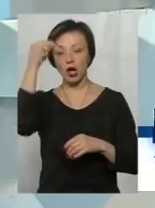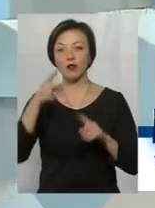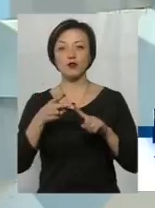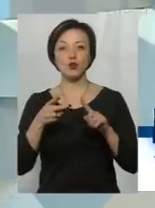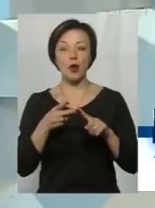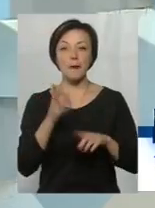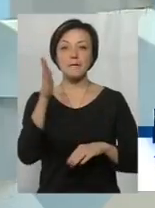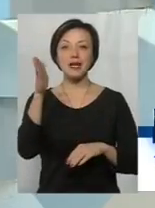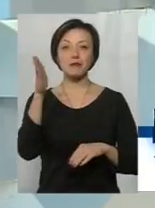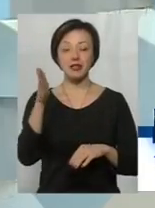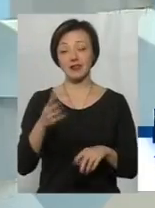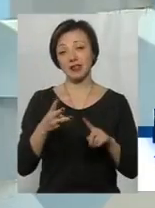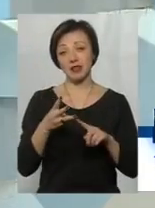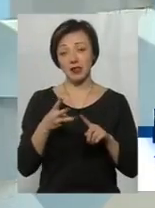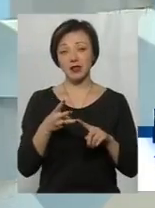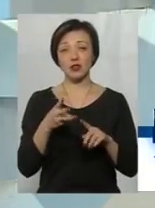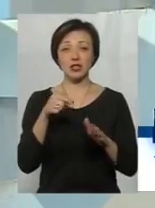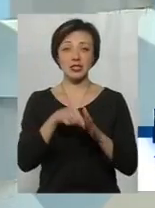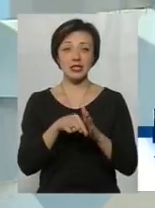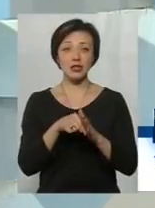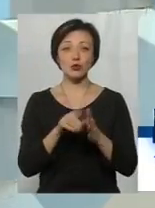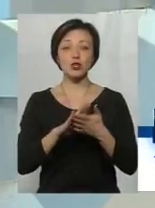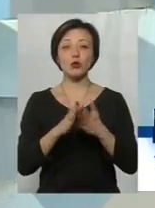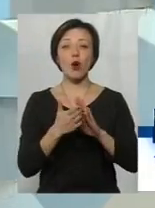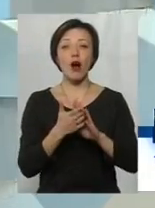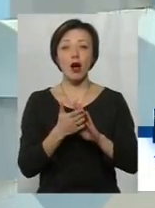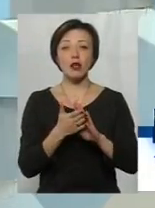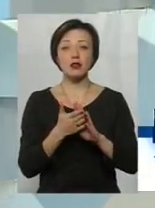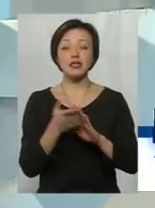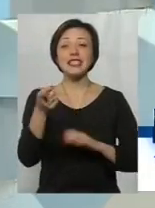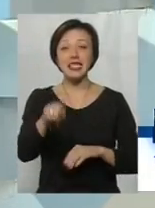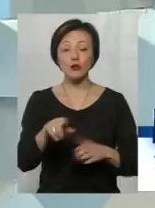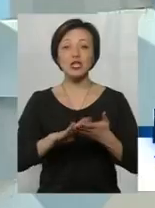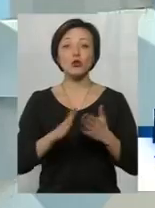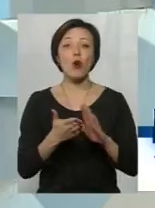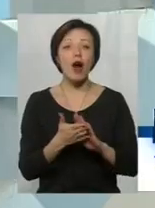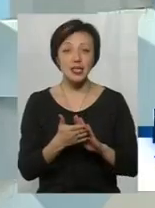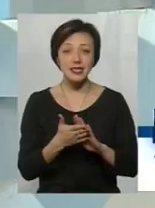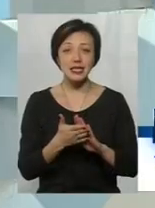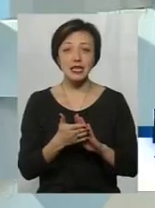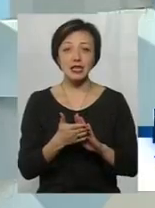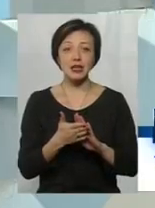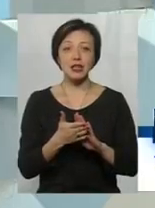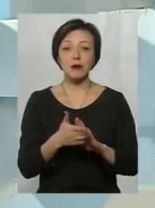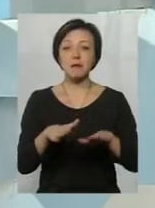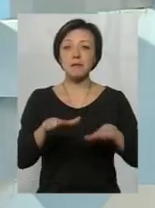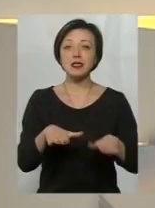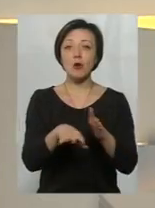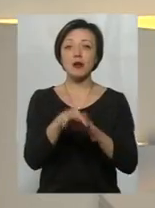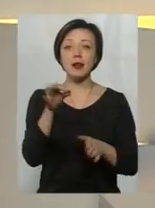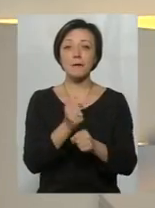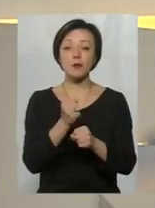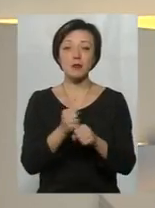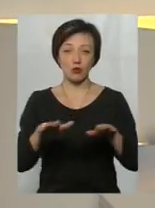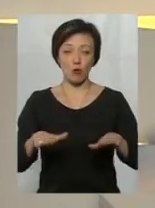чергу, перспективами. і, по суті, тією ситуацією з обранням далі місця роботи,